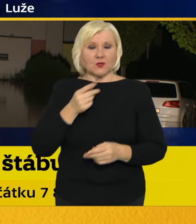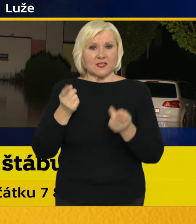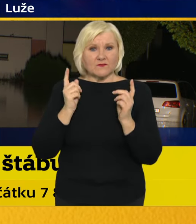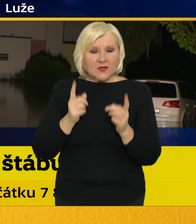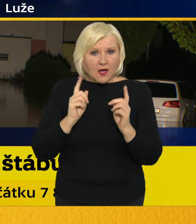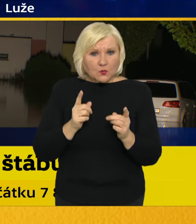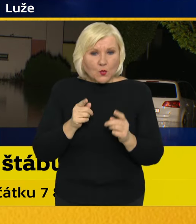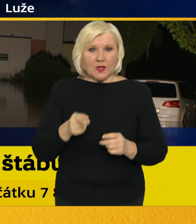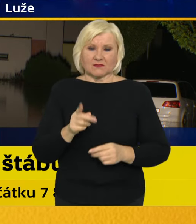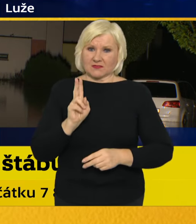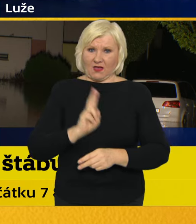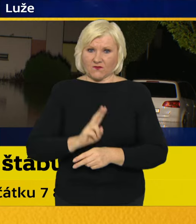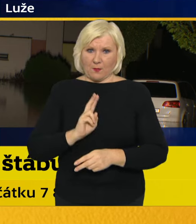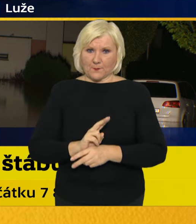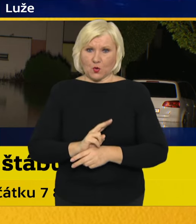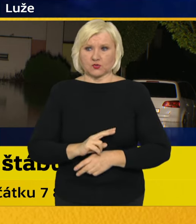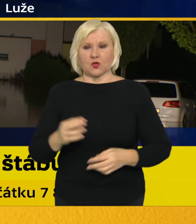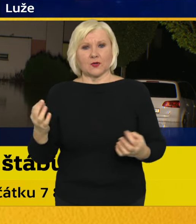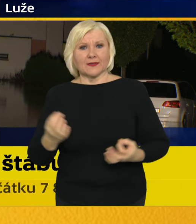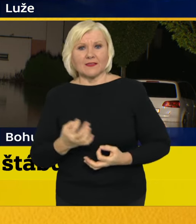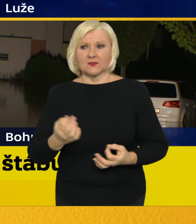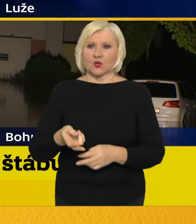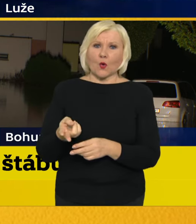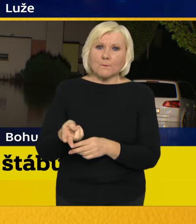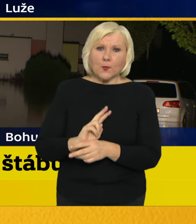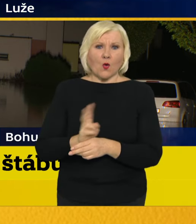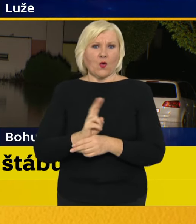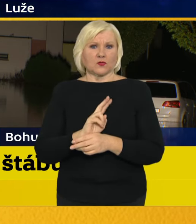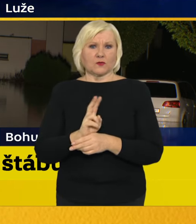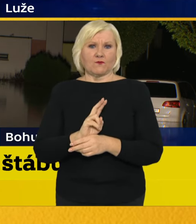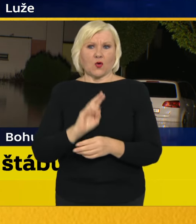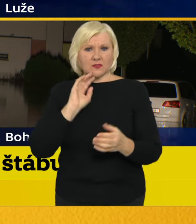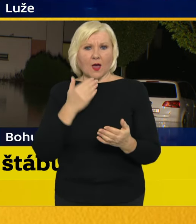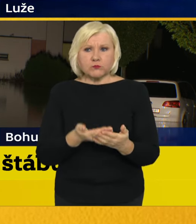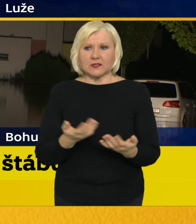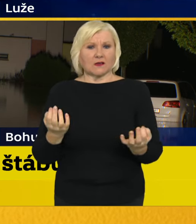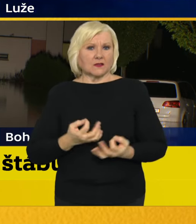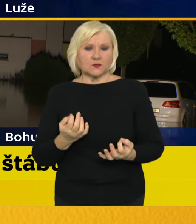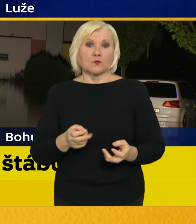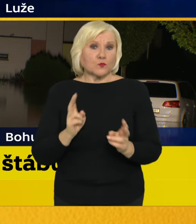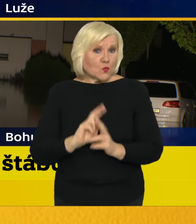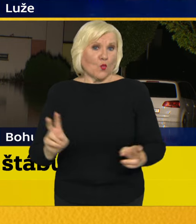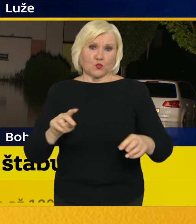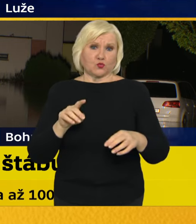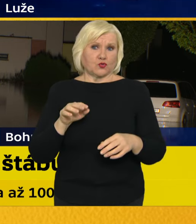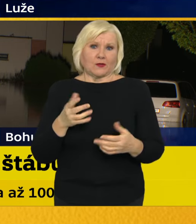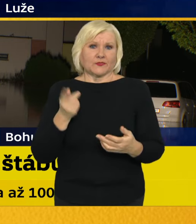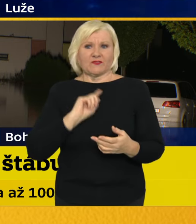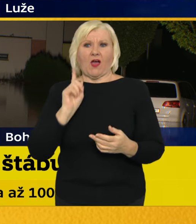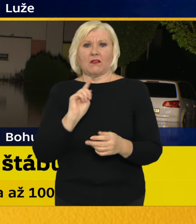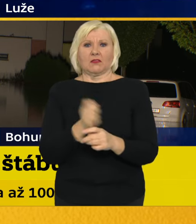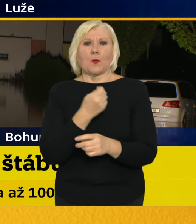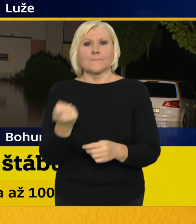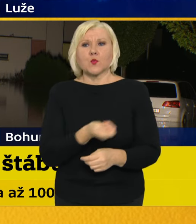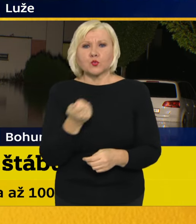dáváte pozor na nějaké případné podvodné nabídky. Mohou se objevit podvodné nabídky půjček a podobně.